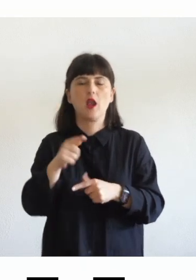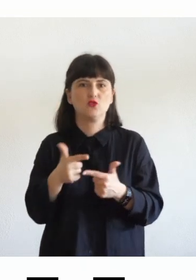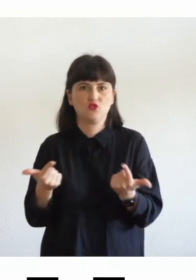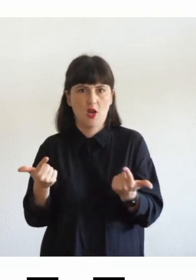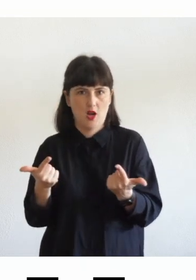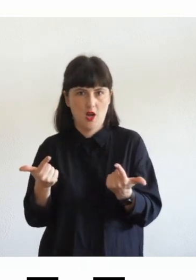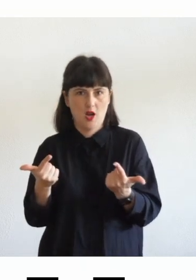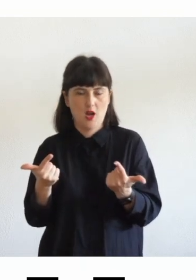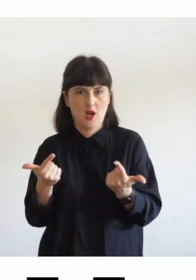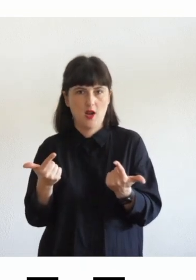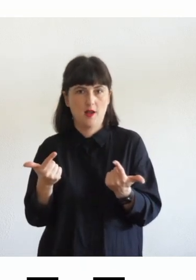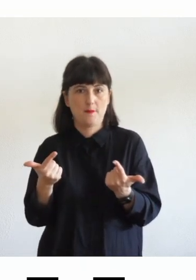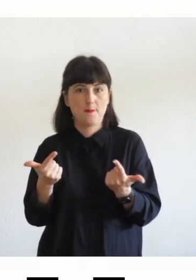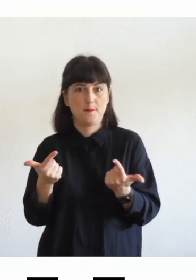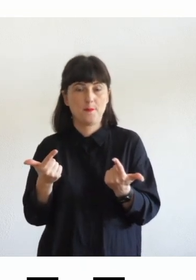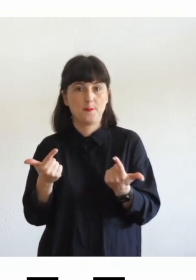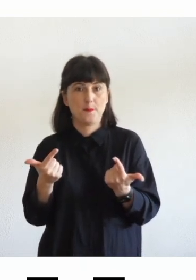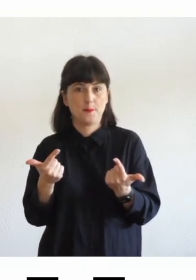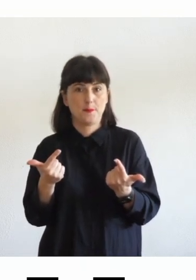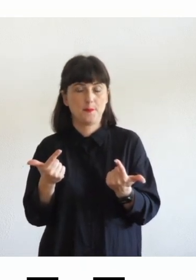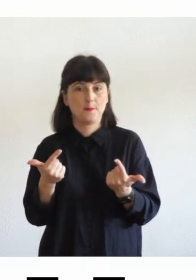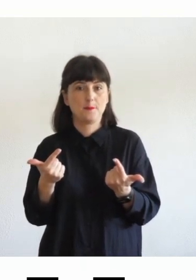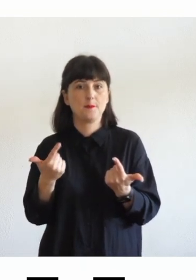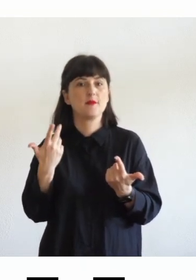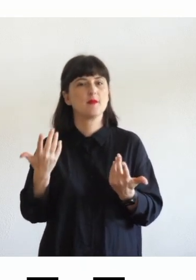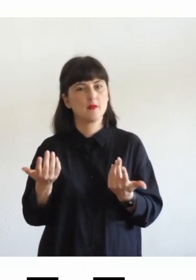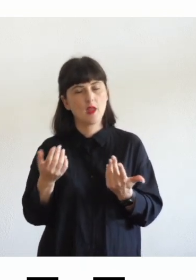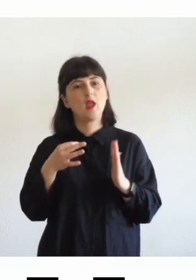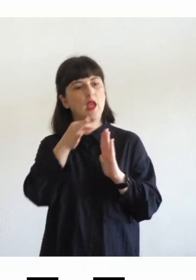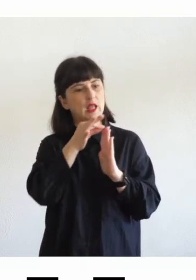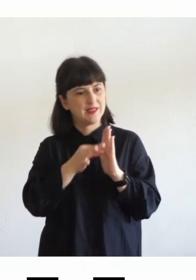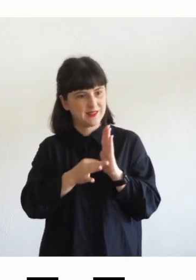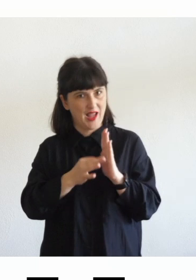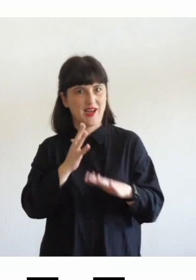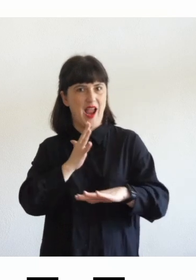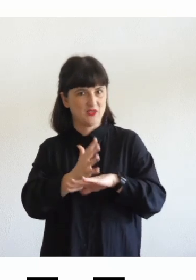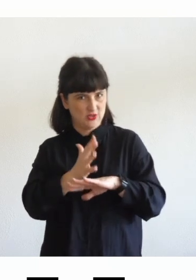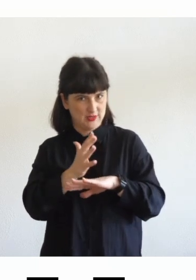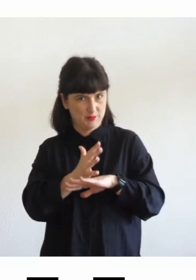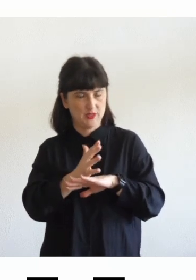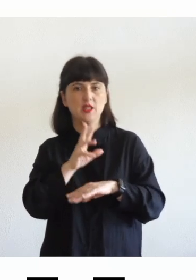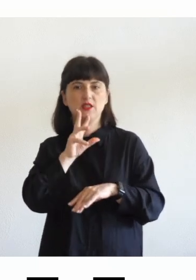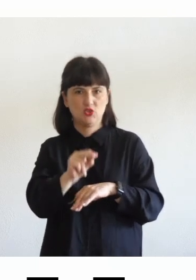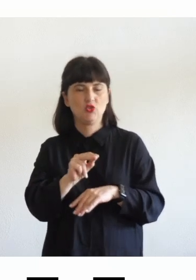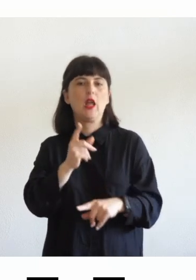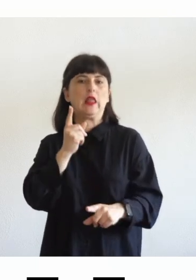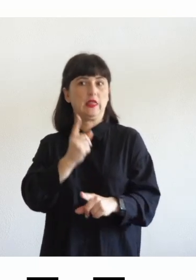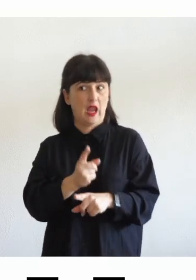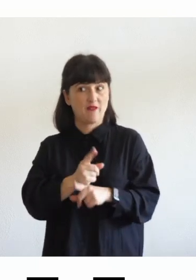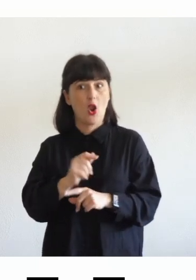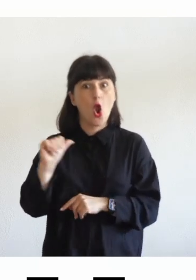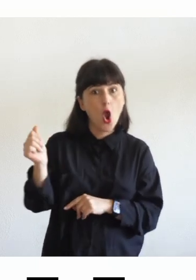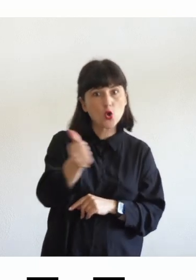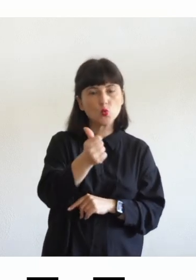da una parte i criteri i principi di accessibilità ci dicono che dobbiamo garantire la massima personalizzazione dall